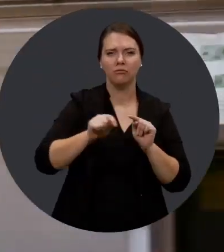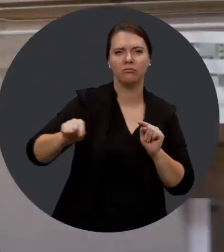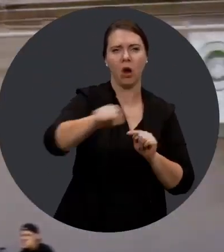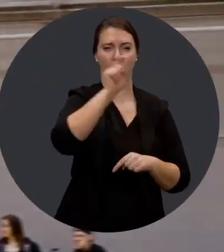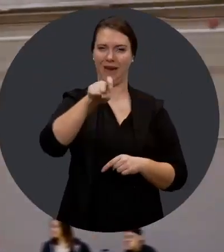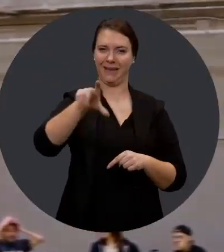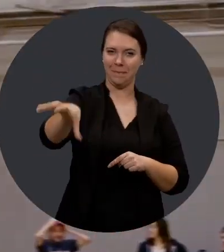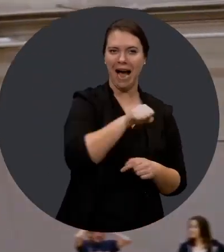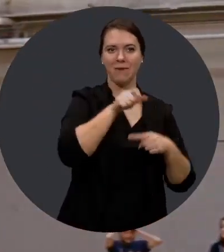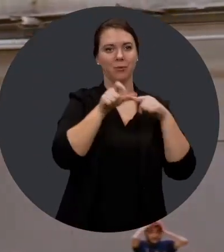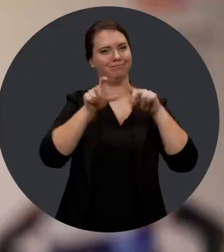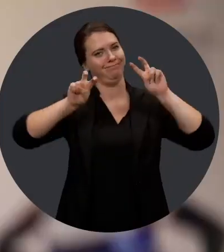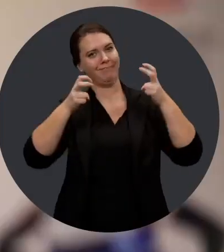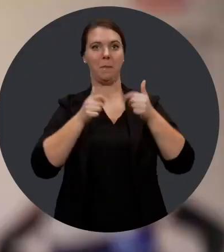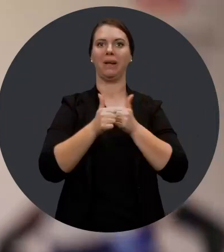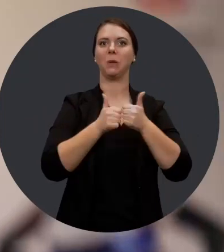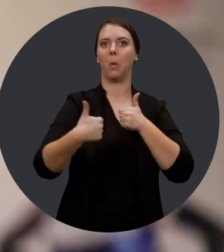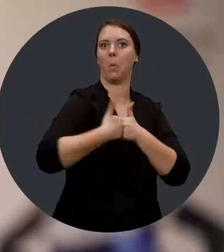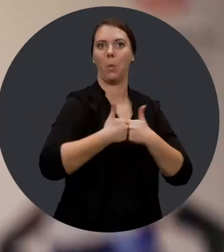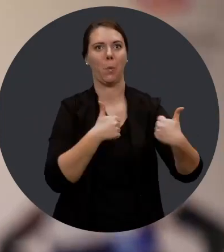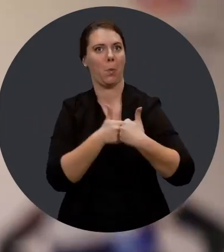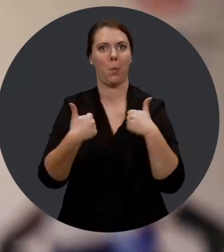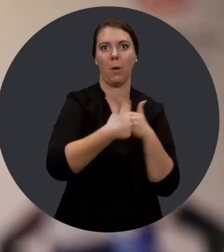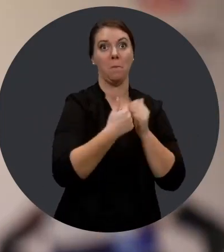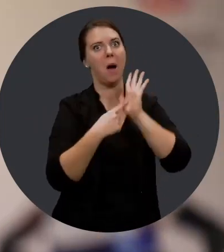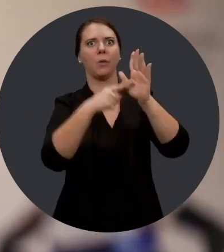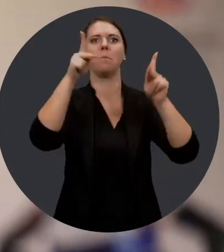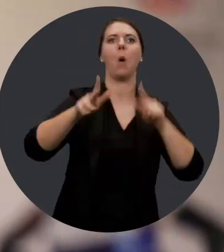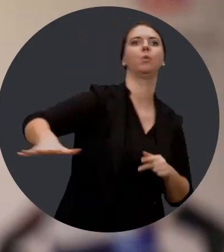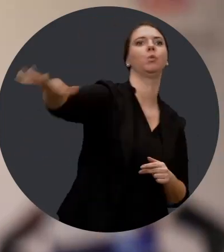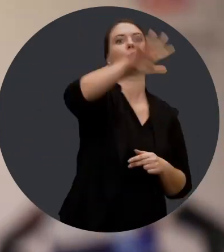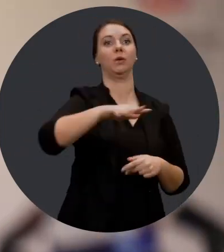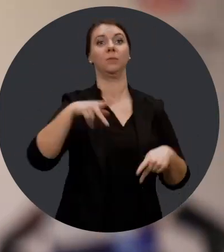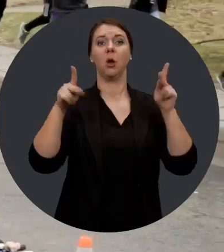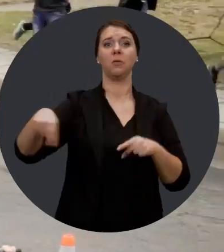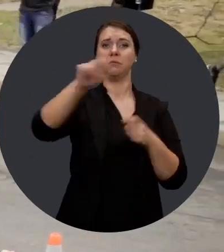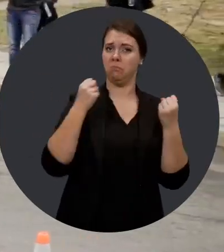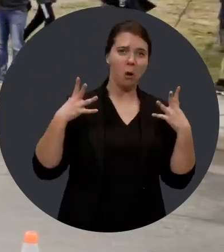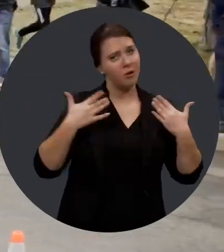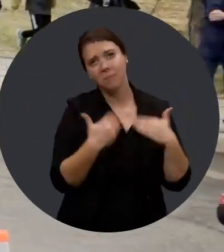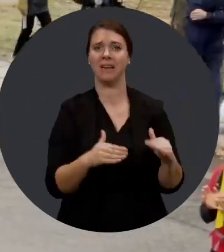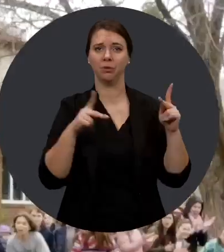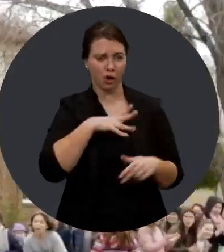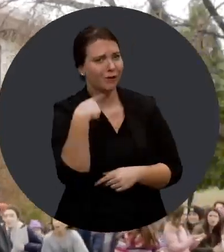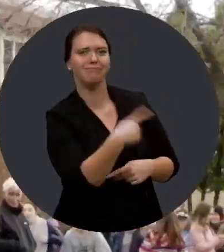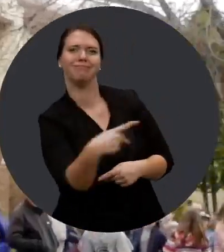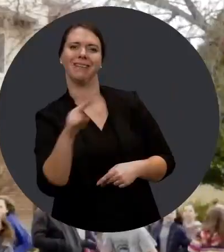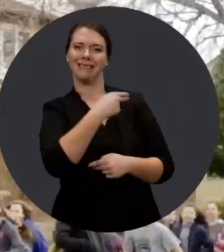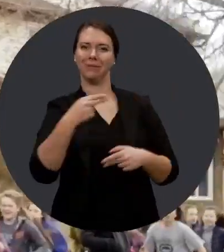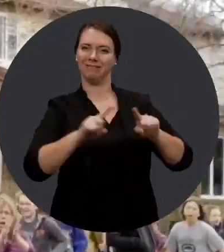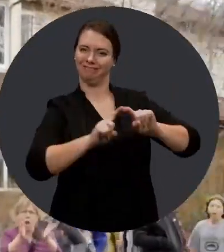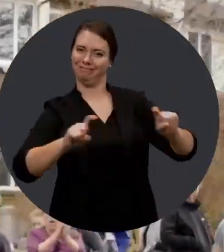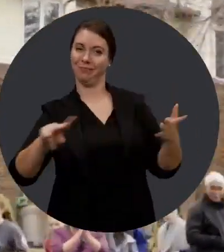un regroupement sportif, une compétition sportive, pour démontrer aux gens que les personnes qui ont des limitations, ont du potentiel et des capacités,